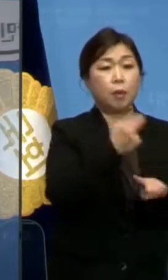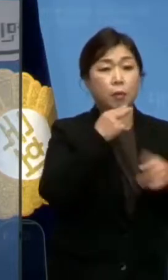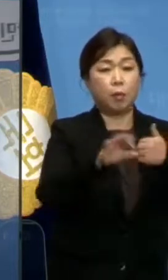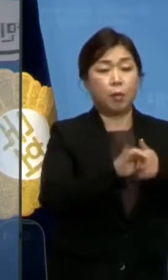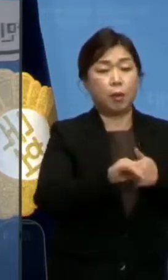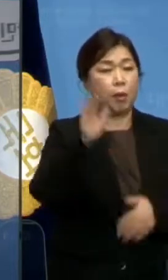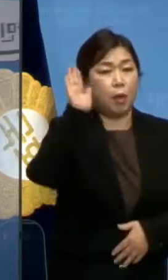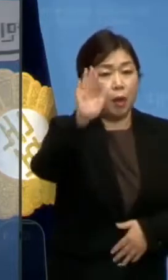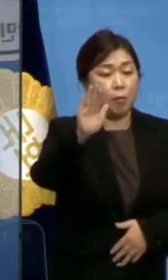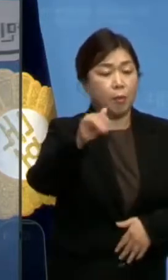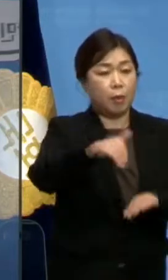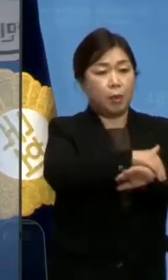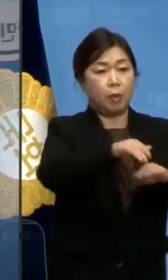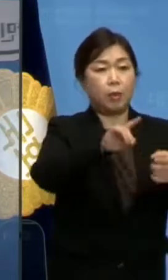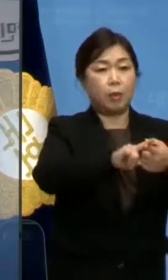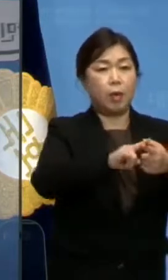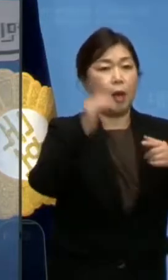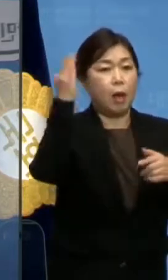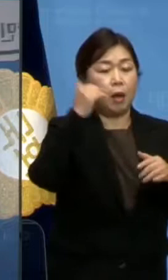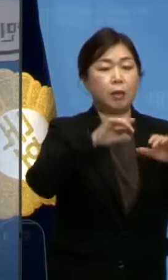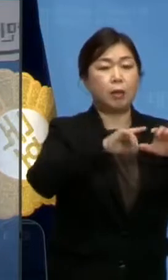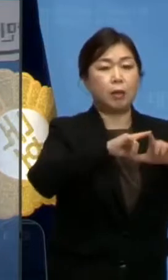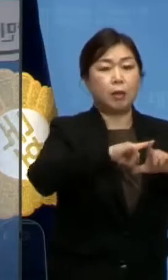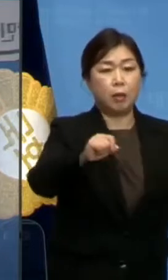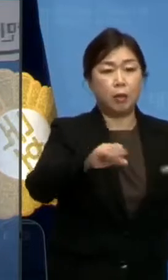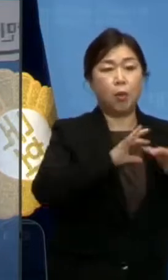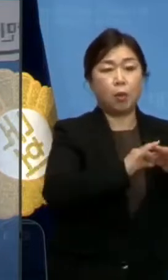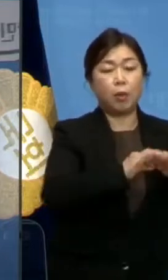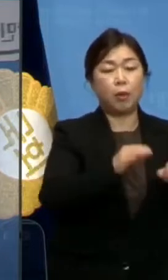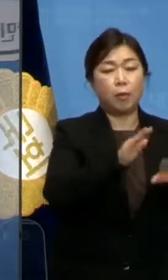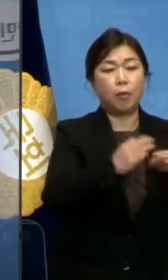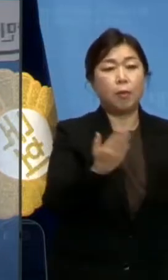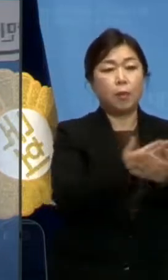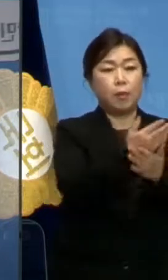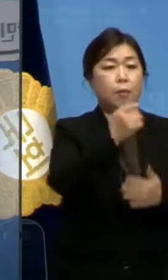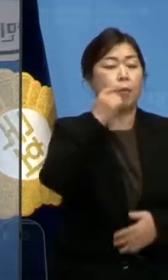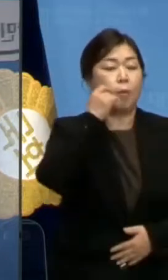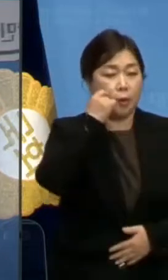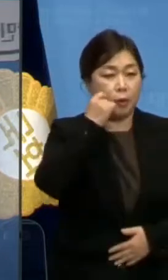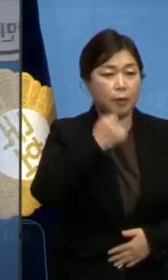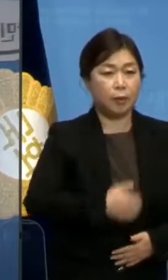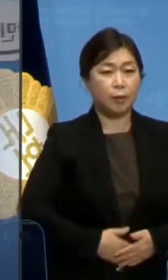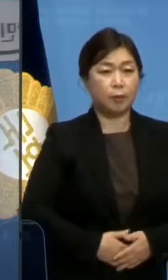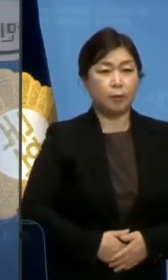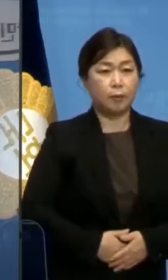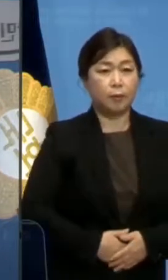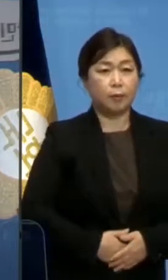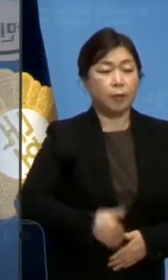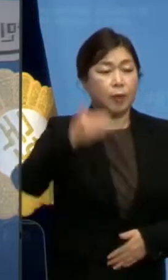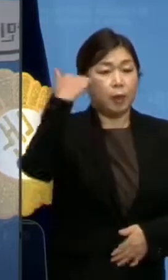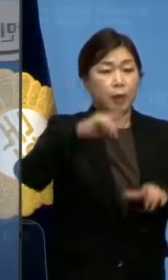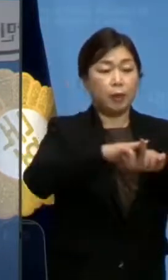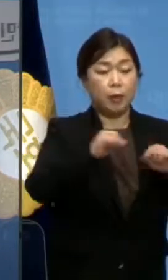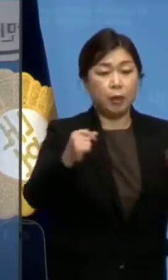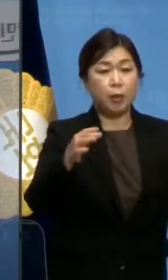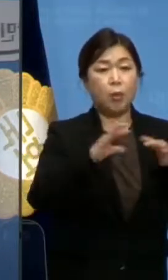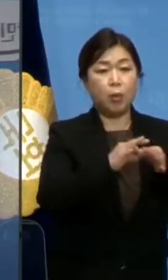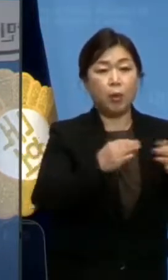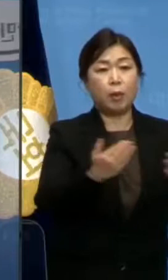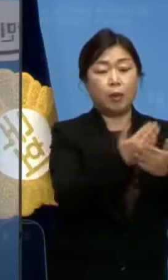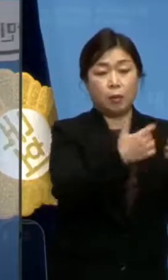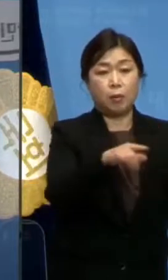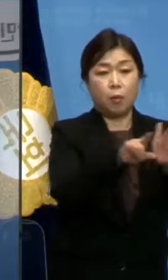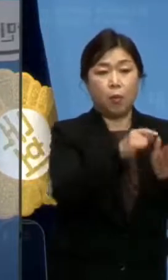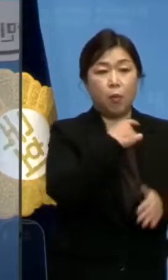미래지향적인 한일관계는 한 발짝도 나갈 수 없을 것입니다. 한일관계의 개선을